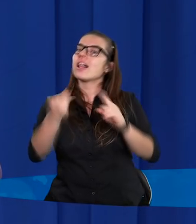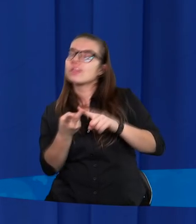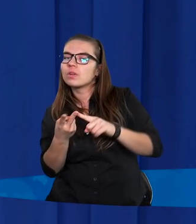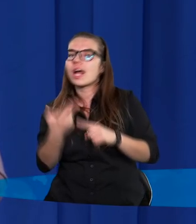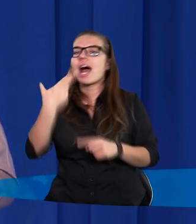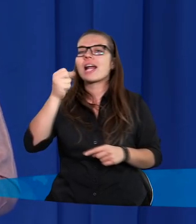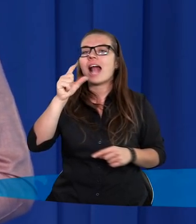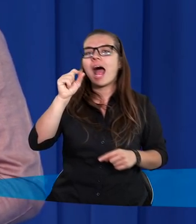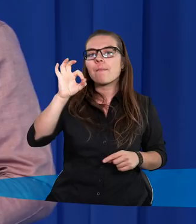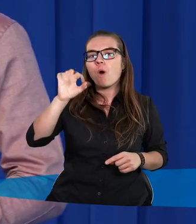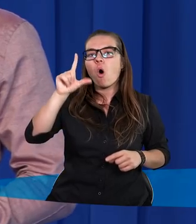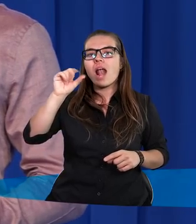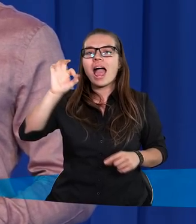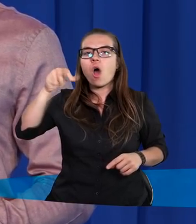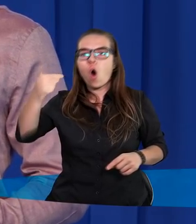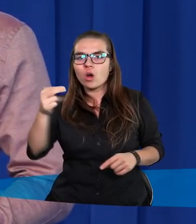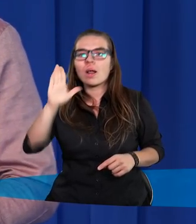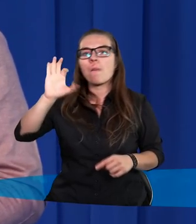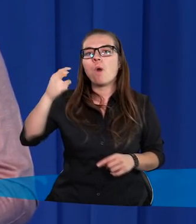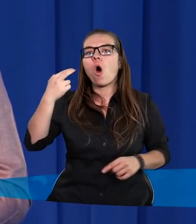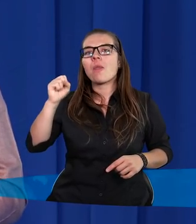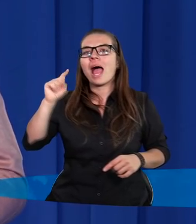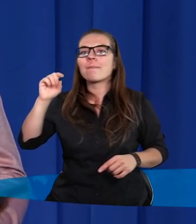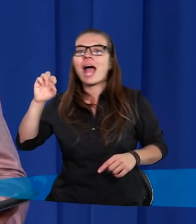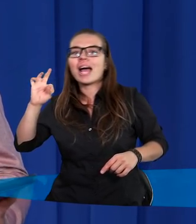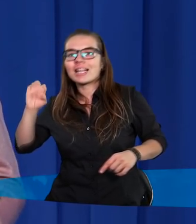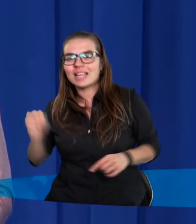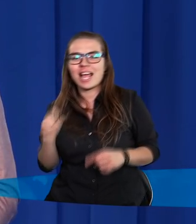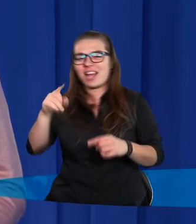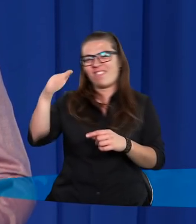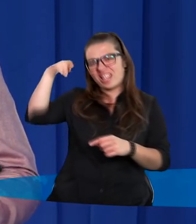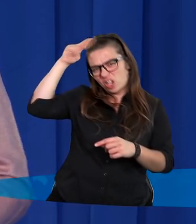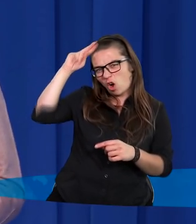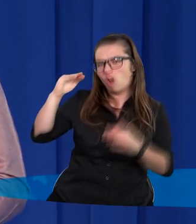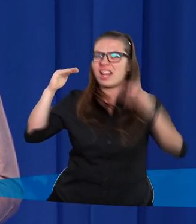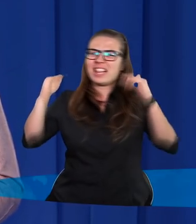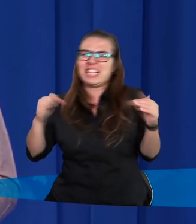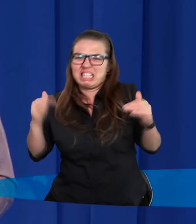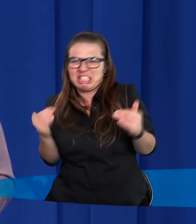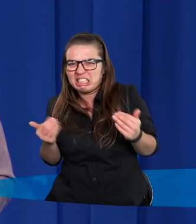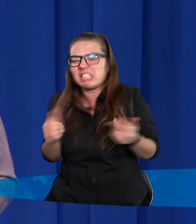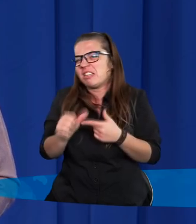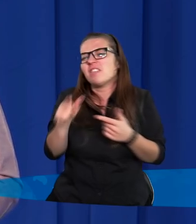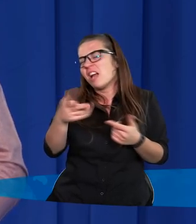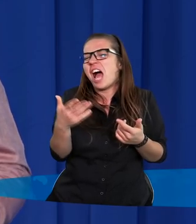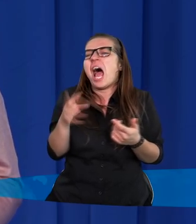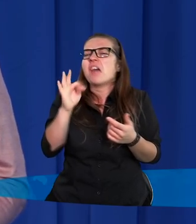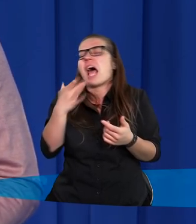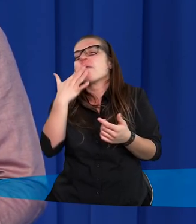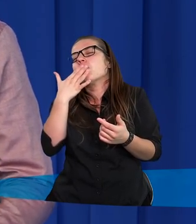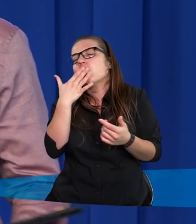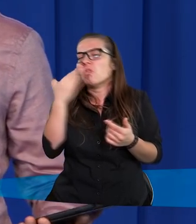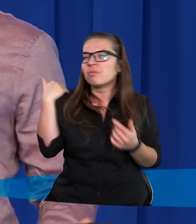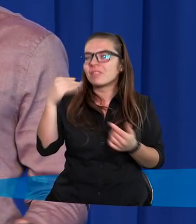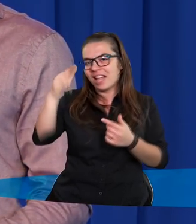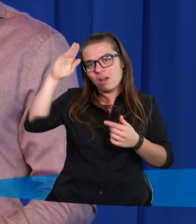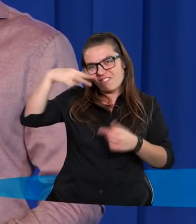Napoleon Bonaparte. Kojarzył się zawsze z człowiekiem niskiego wzrostu. Ile już to pewnie jakichś dowcipów słyszeliśmy na ten temat.